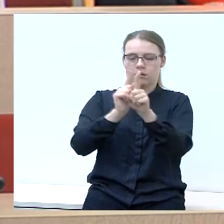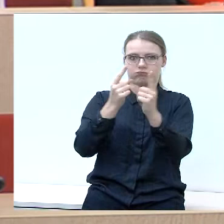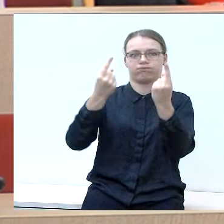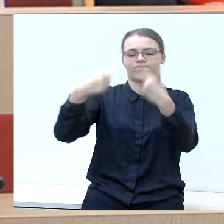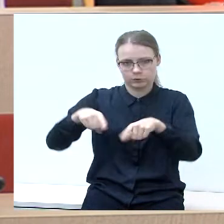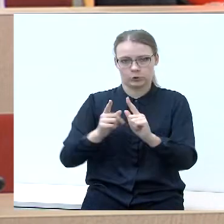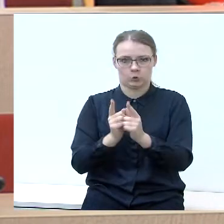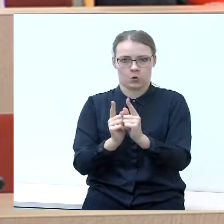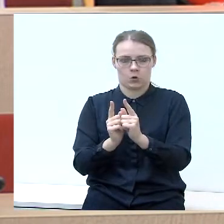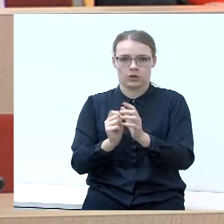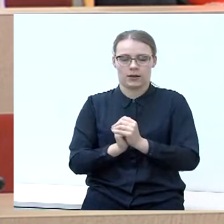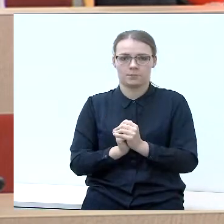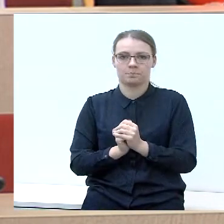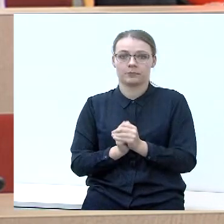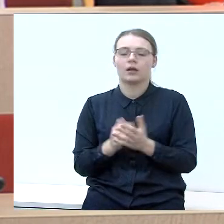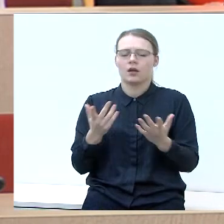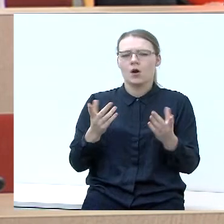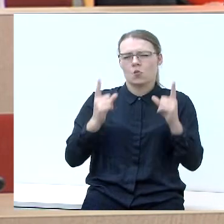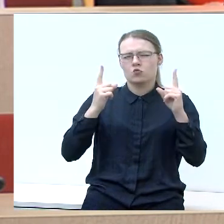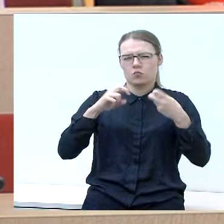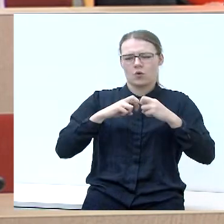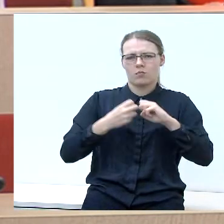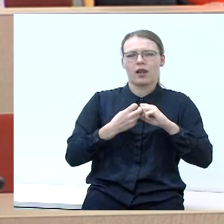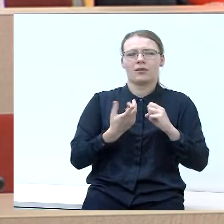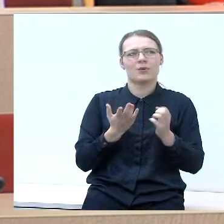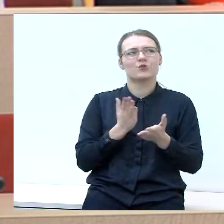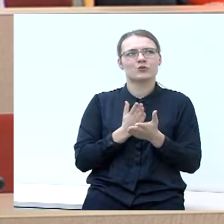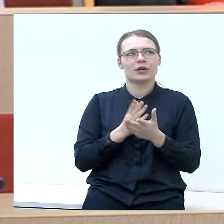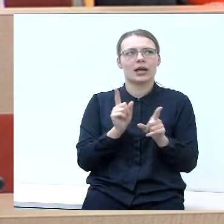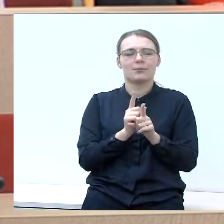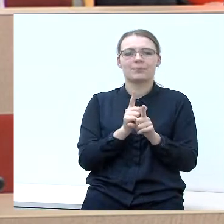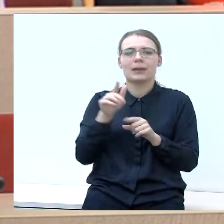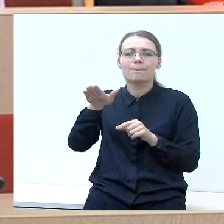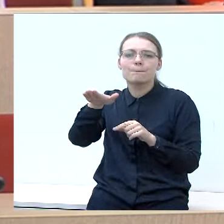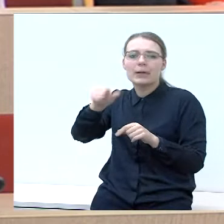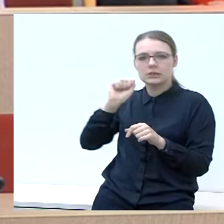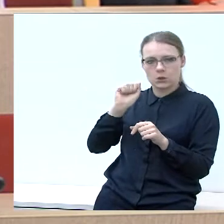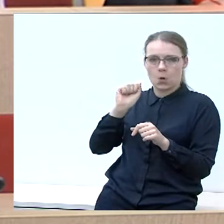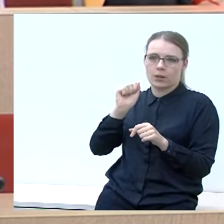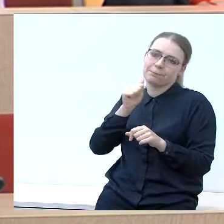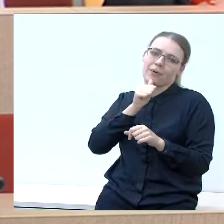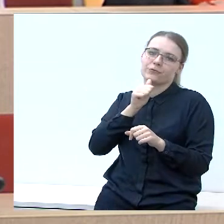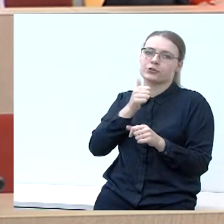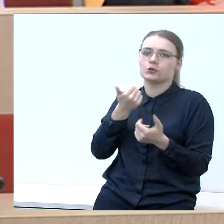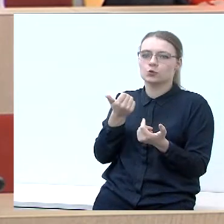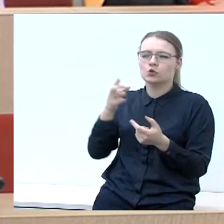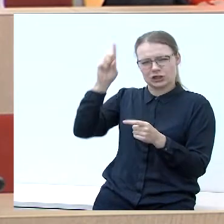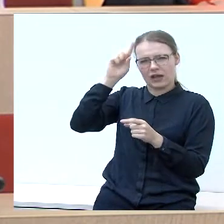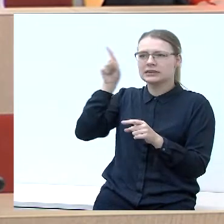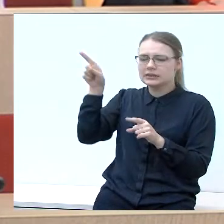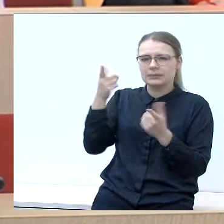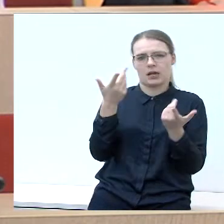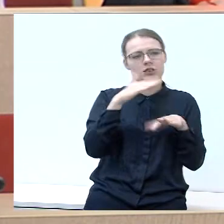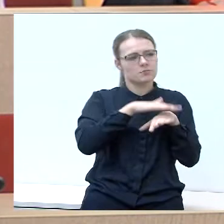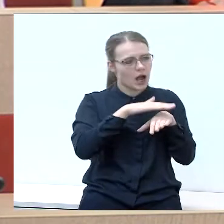didžiausia mūsų problema, kad kartais mes ir vengiame pasiskolyti ir iš valstybės, ir iš